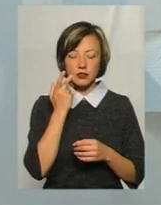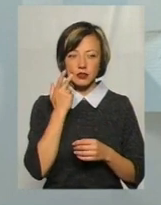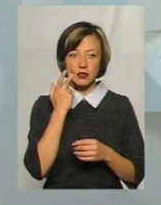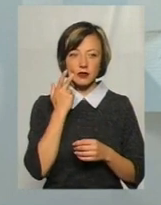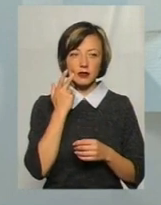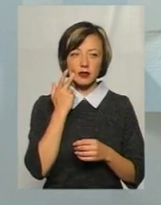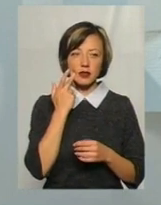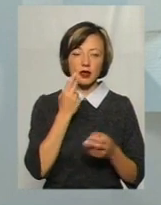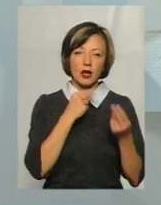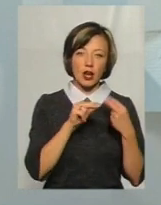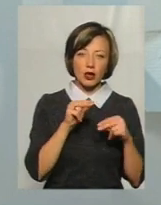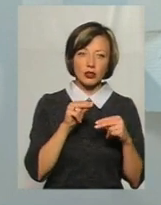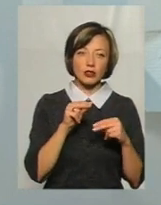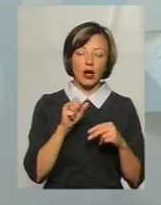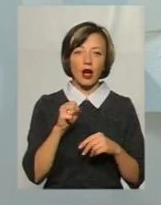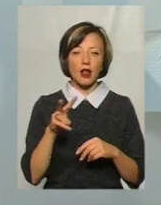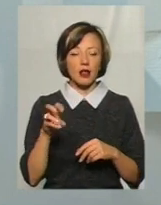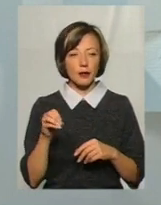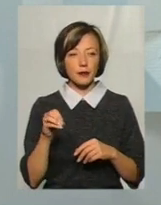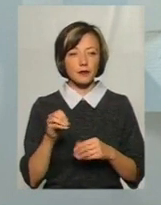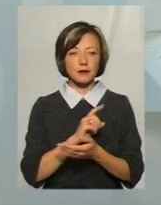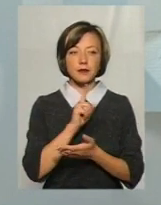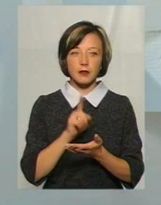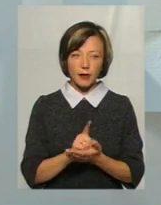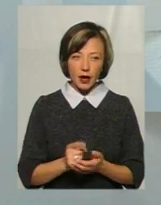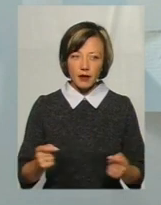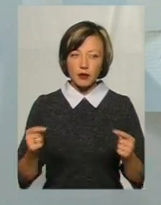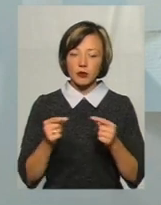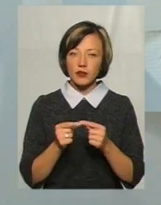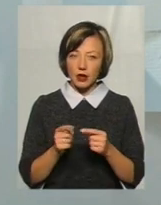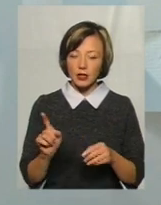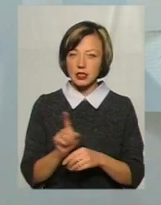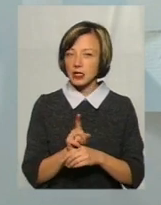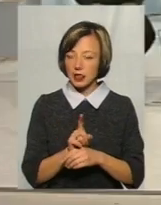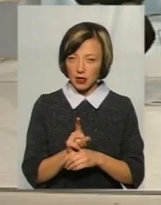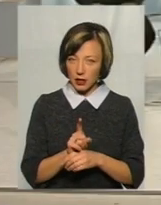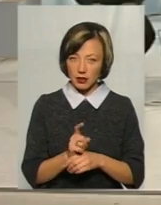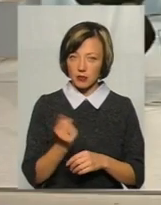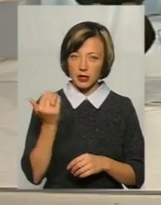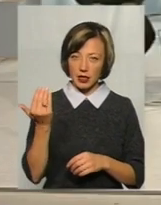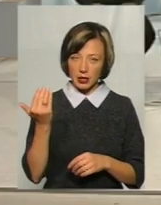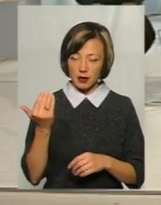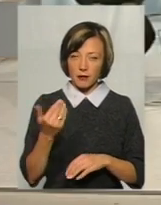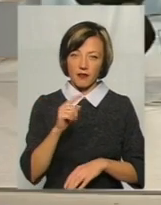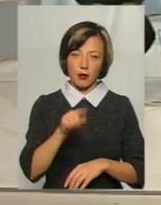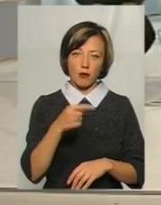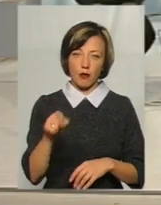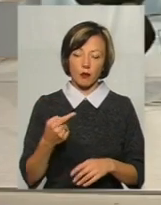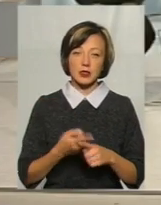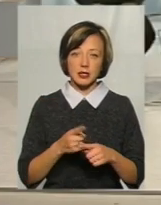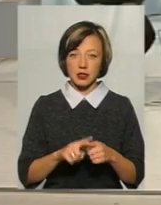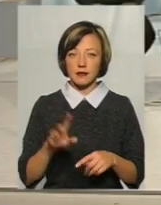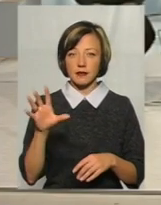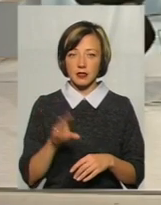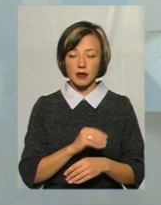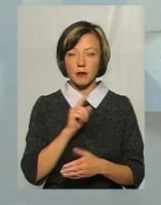кажуть, кращою, але вона має відповідати певним стандартам, певним вимогам. Так оце ми